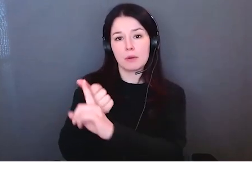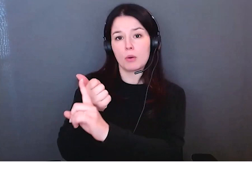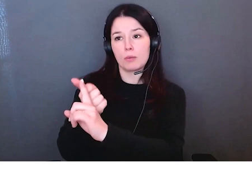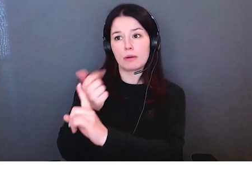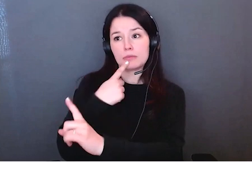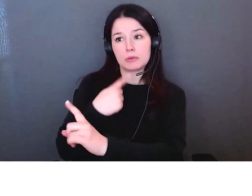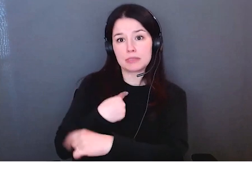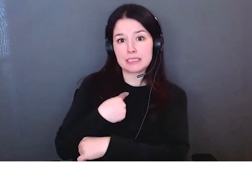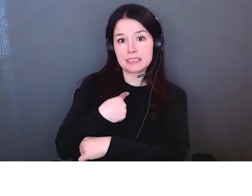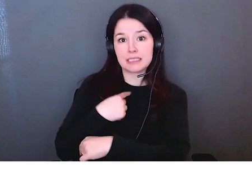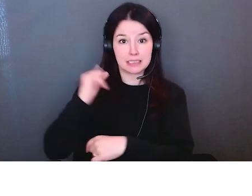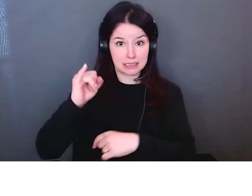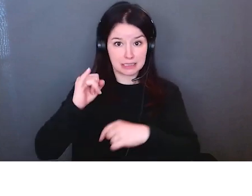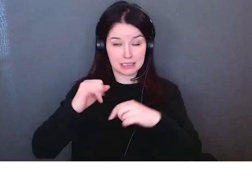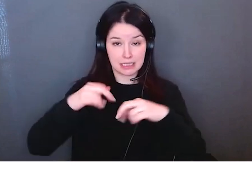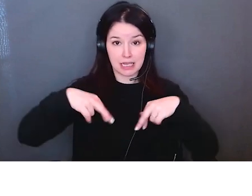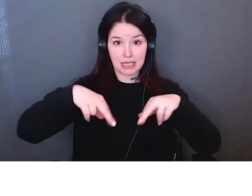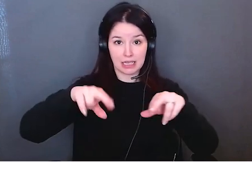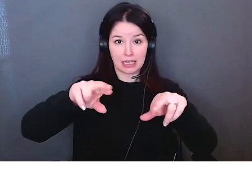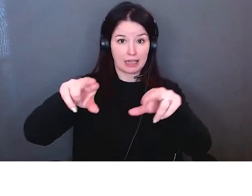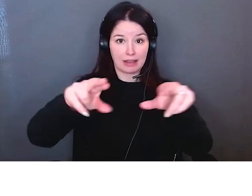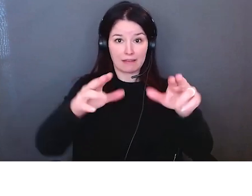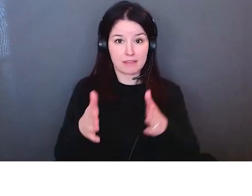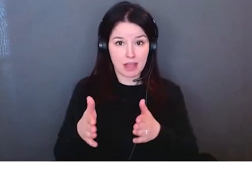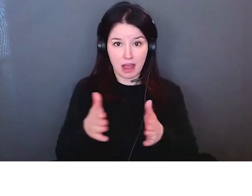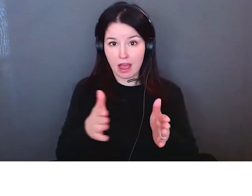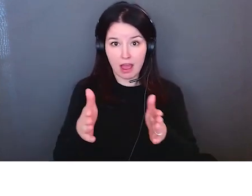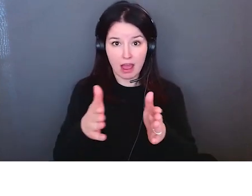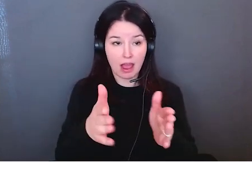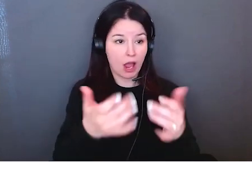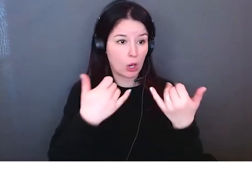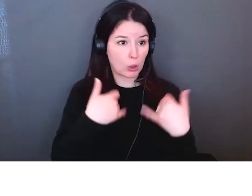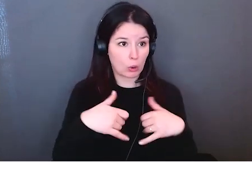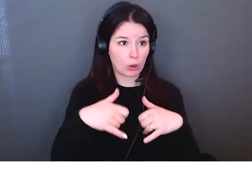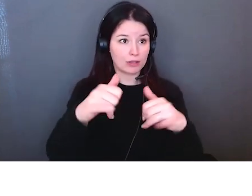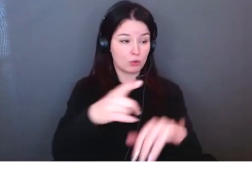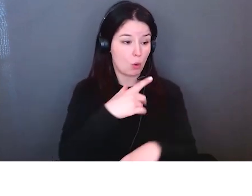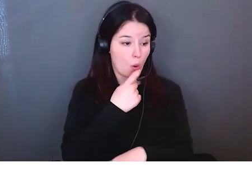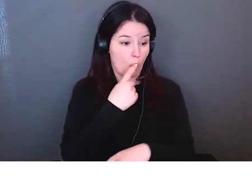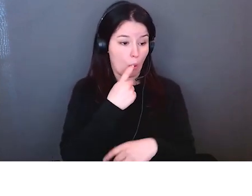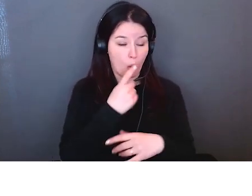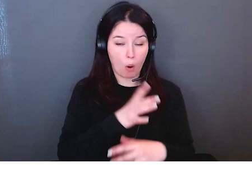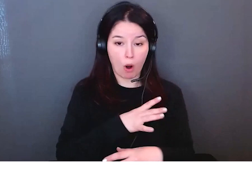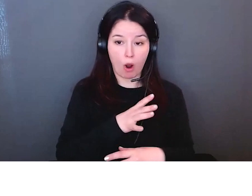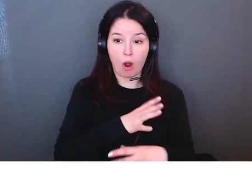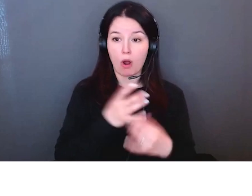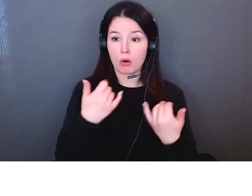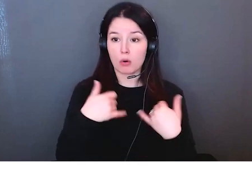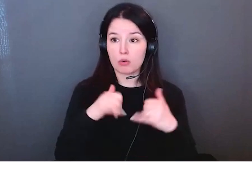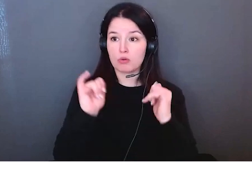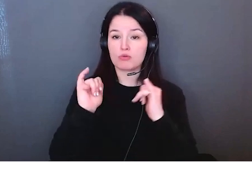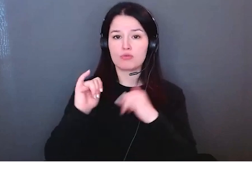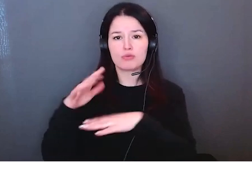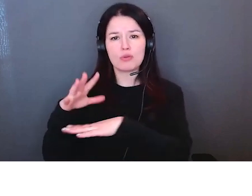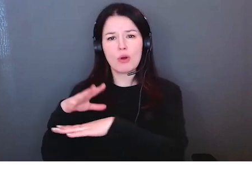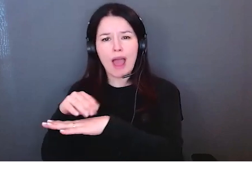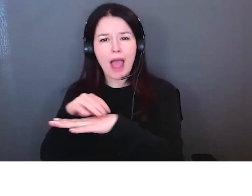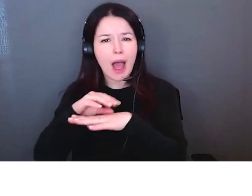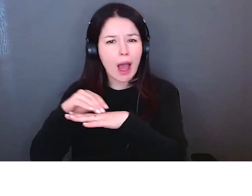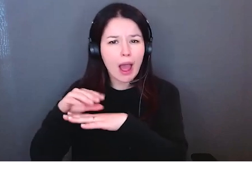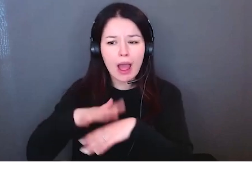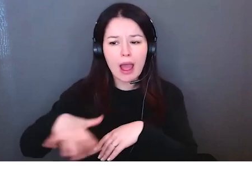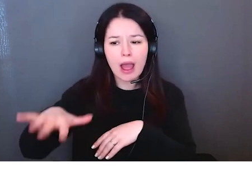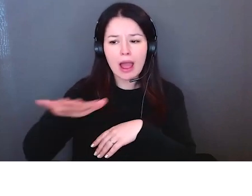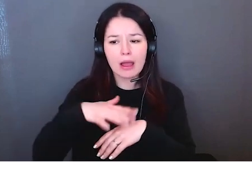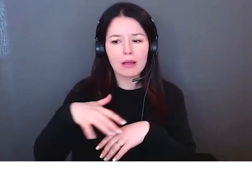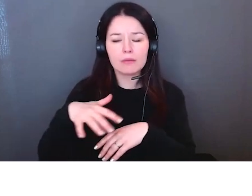peut rentrer dans les systèmes ne peut se faire qu'à travers l'intégration on ne peut pas on ne